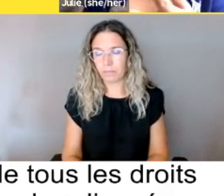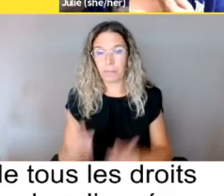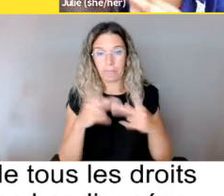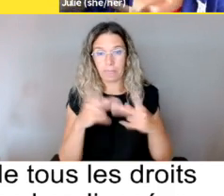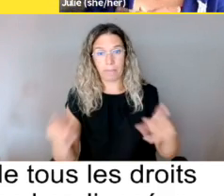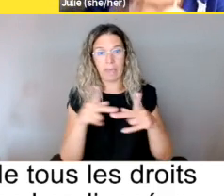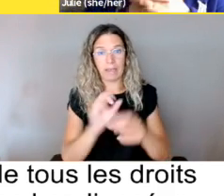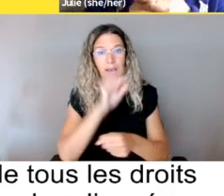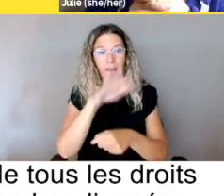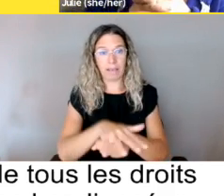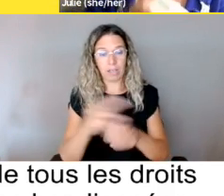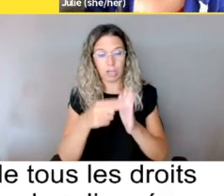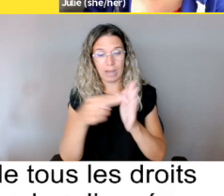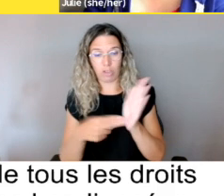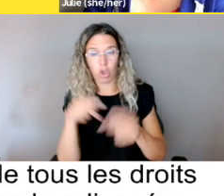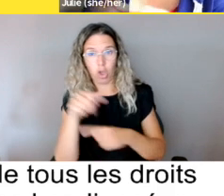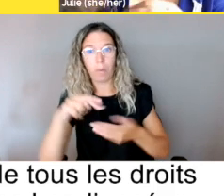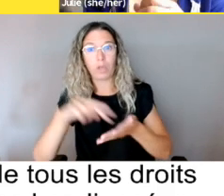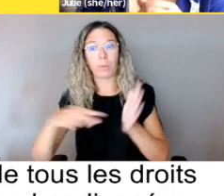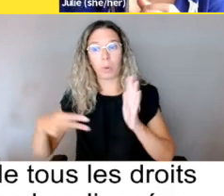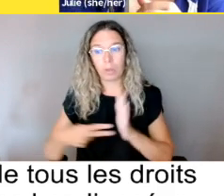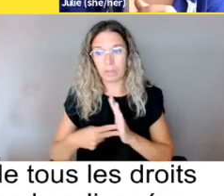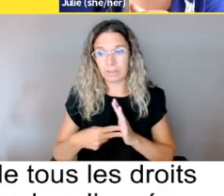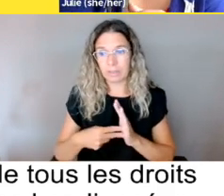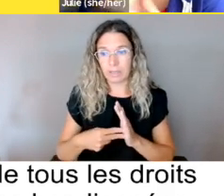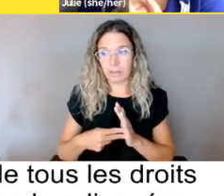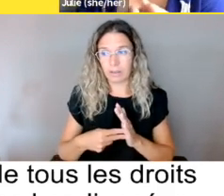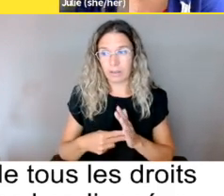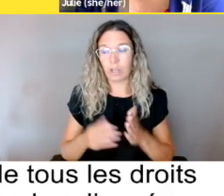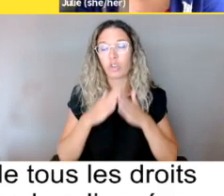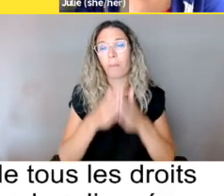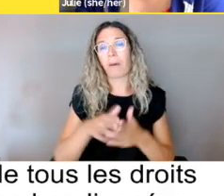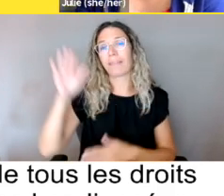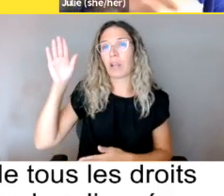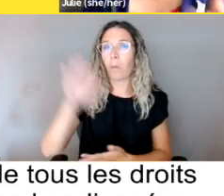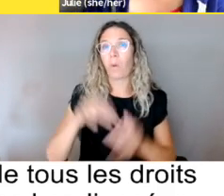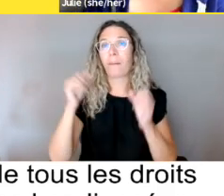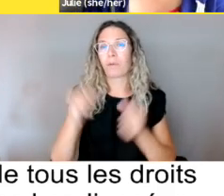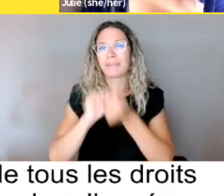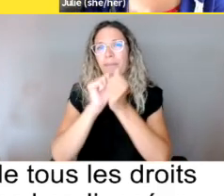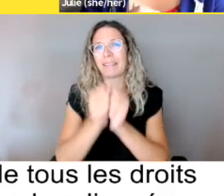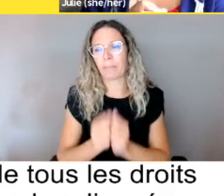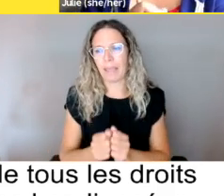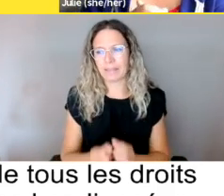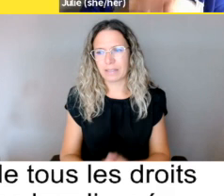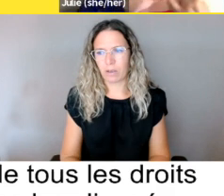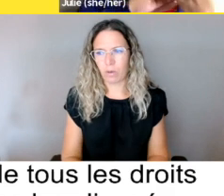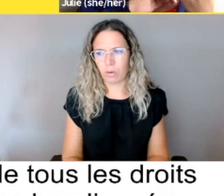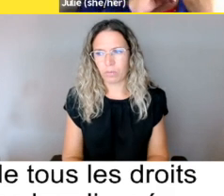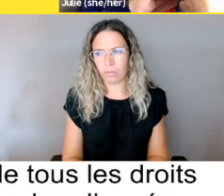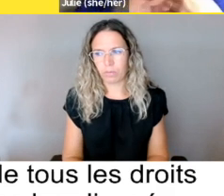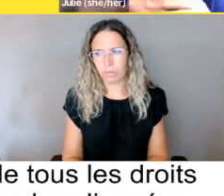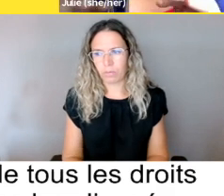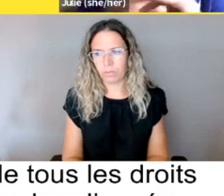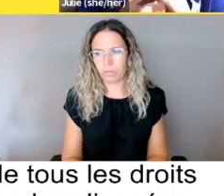'engagent devraient être, devraient requérir le minimum possible d'adaptation. Donc, ça devrait